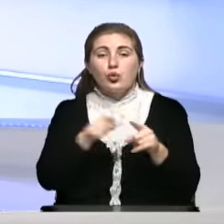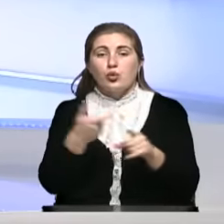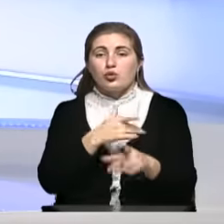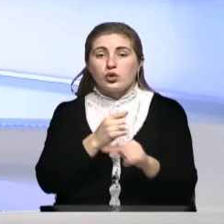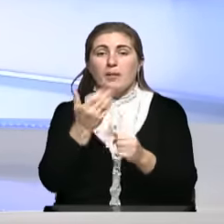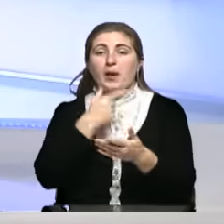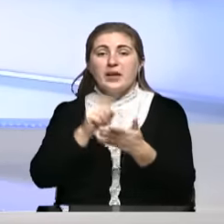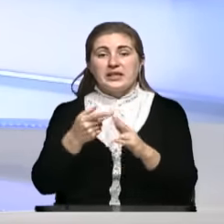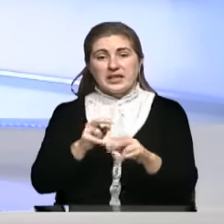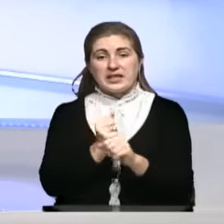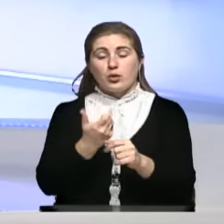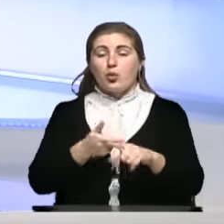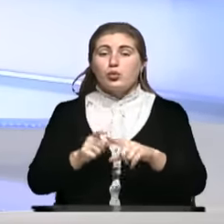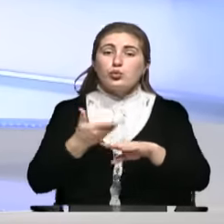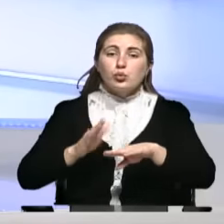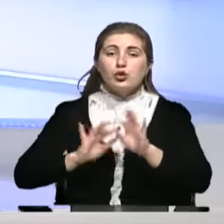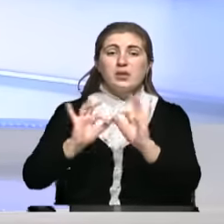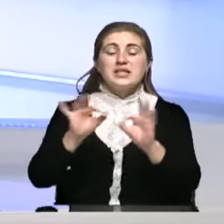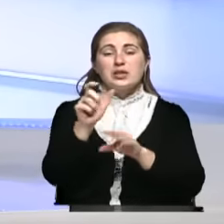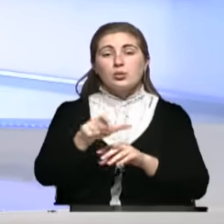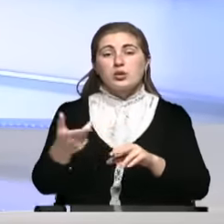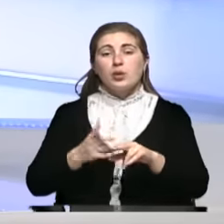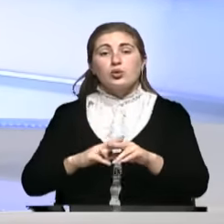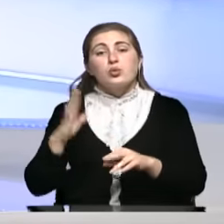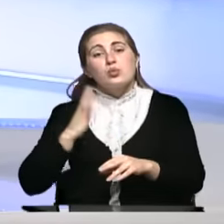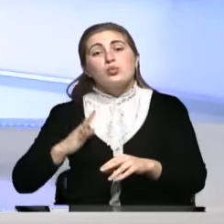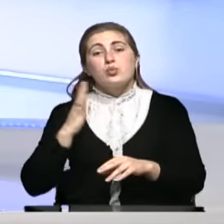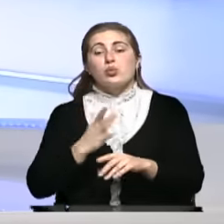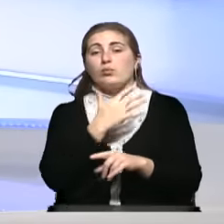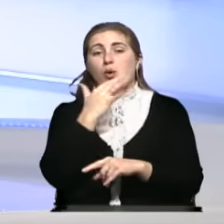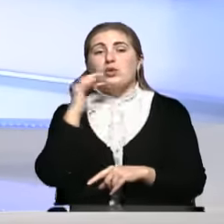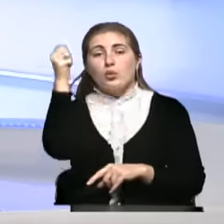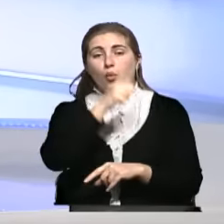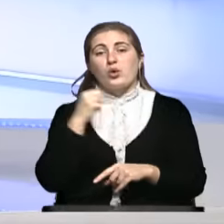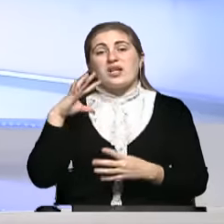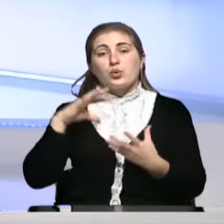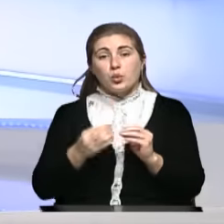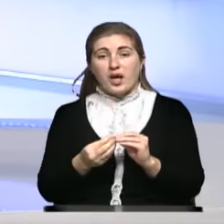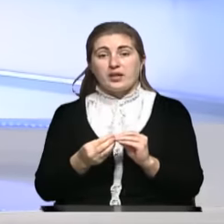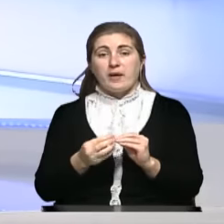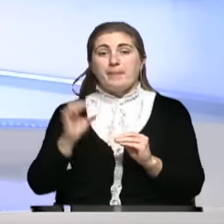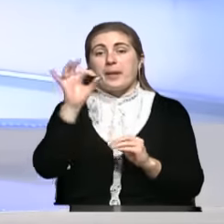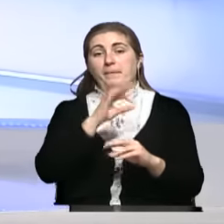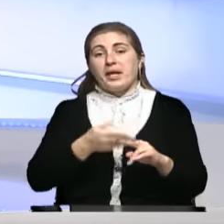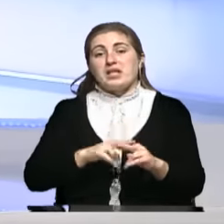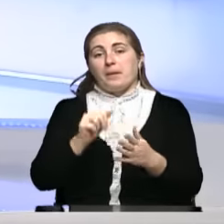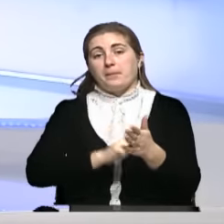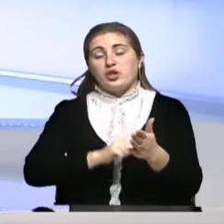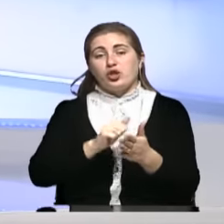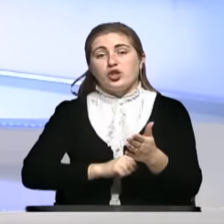сложно объяснить людям, которые ждут, многие годы ждут результата, ну вот об этих причинах.